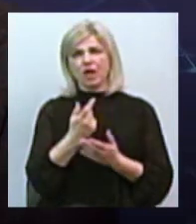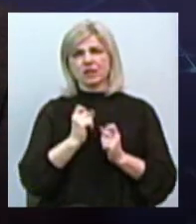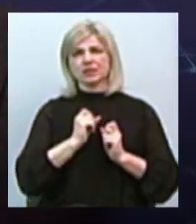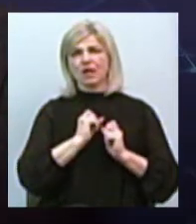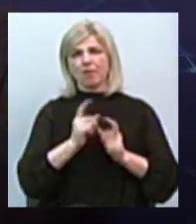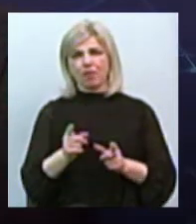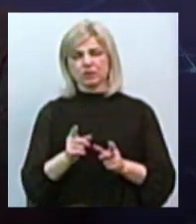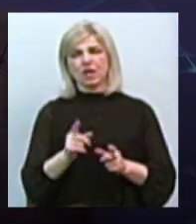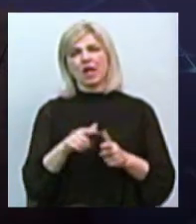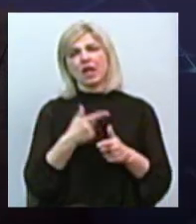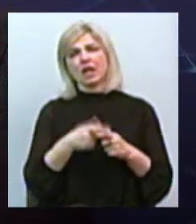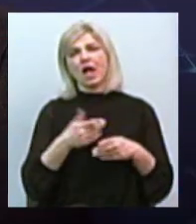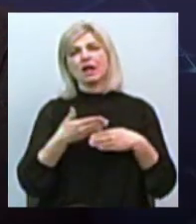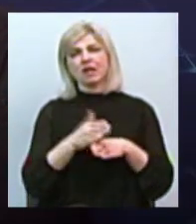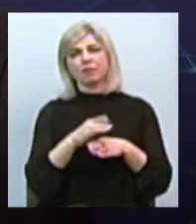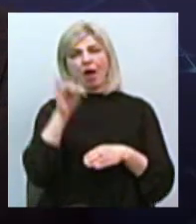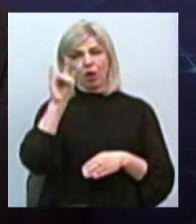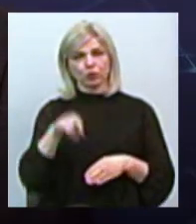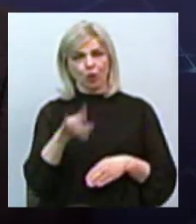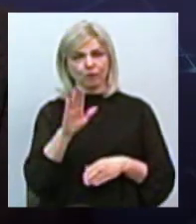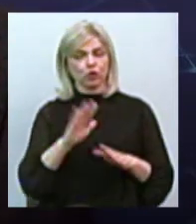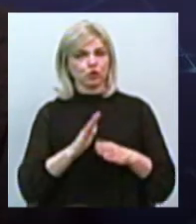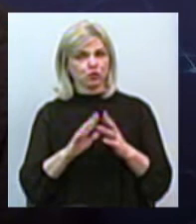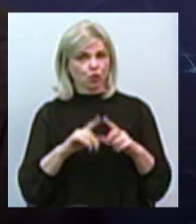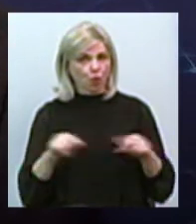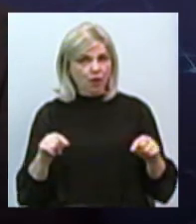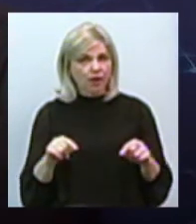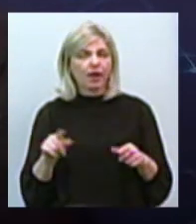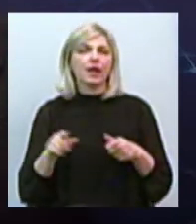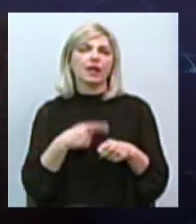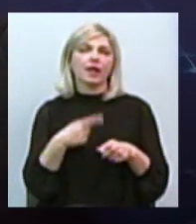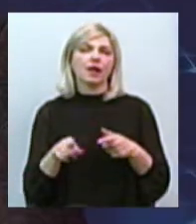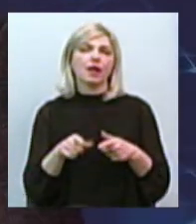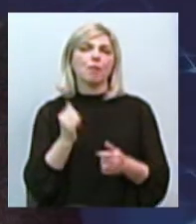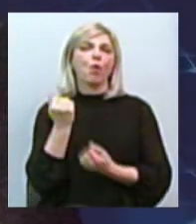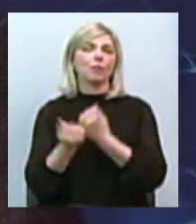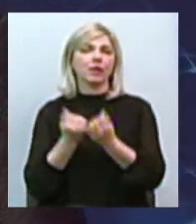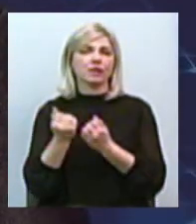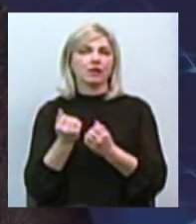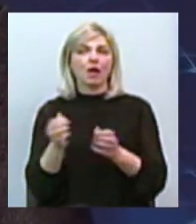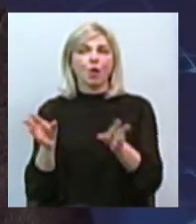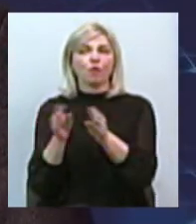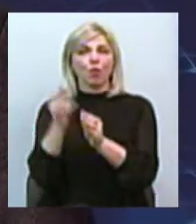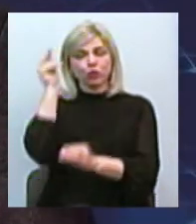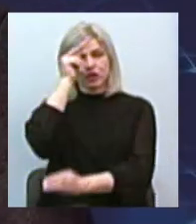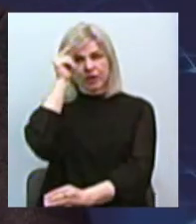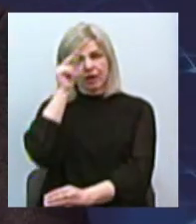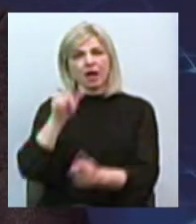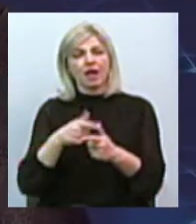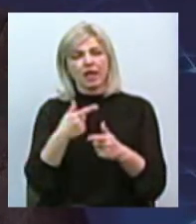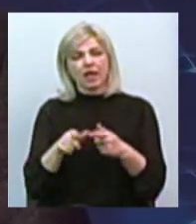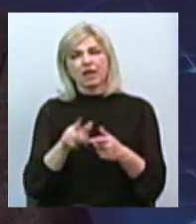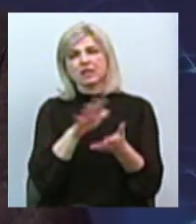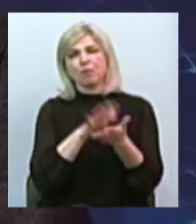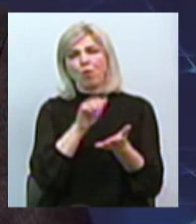чи розбити окно в школі, чи побити соученика, чи змазати пам'ятник.